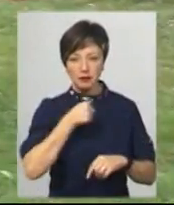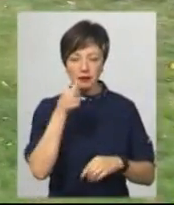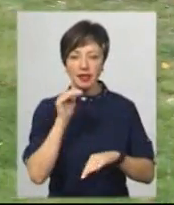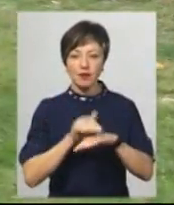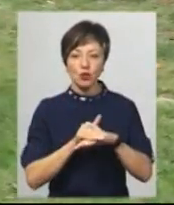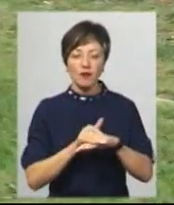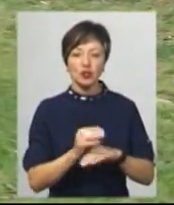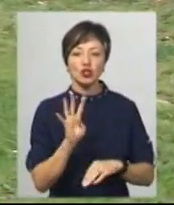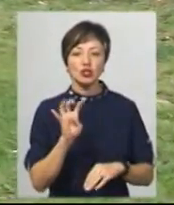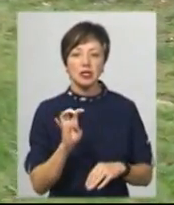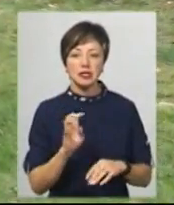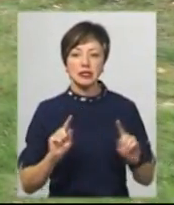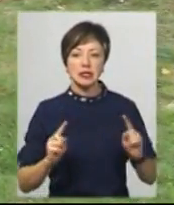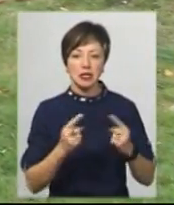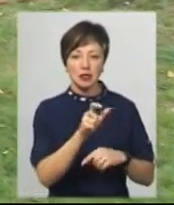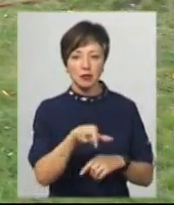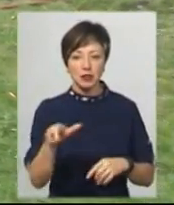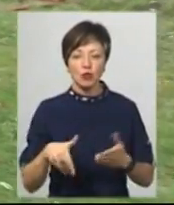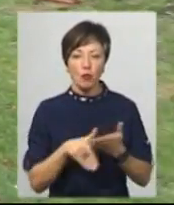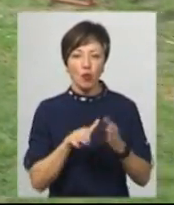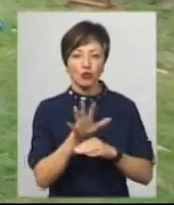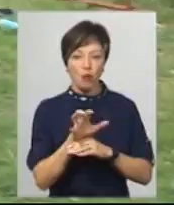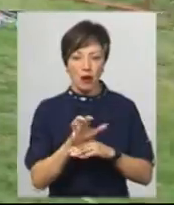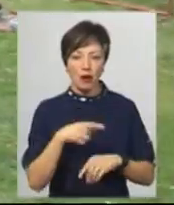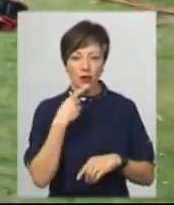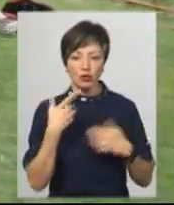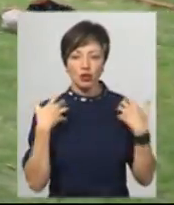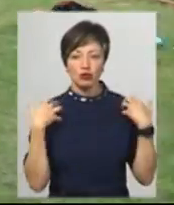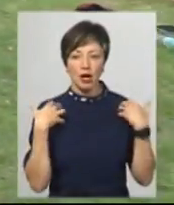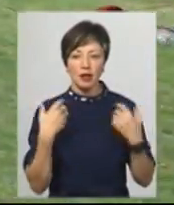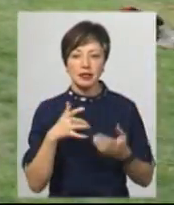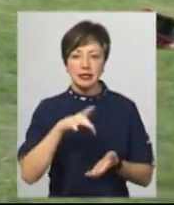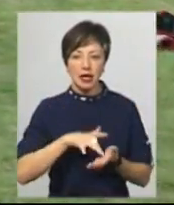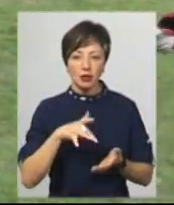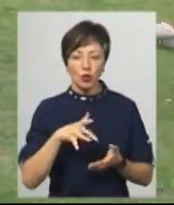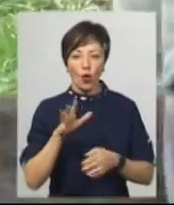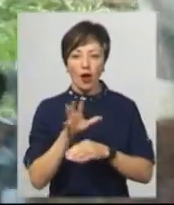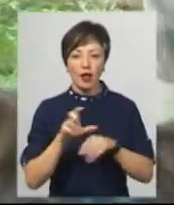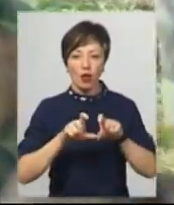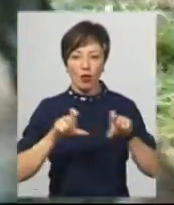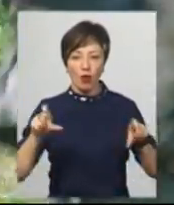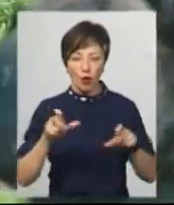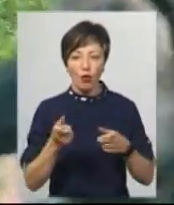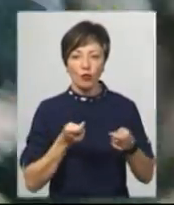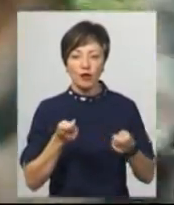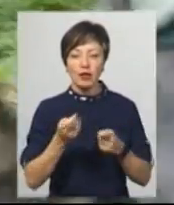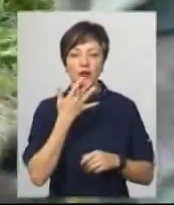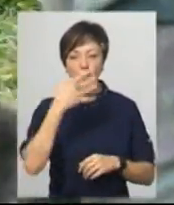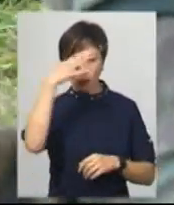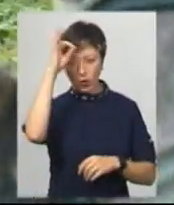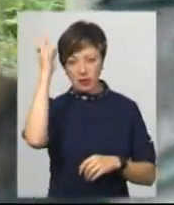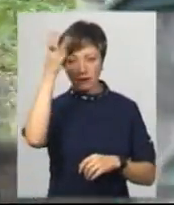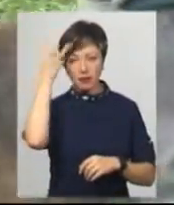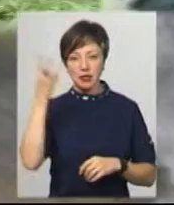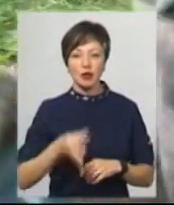зафіксовано майже 400 затримань за допомогою собак, говорить начальник кінологічного центру головного управління Національної поліції у Хмельницькій